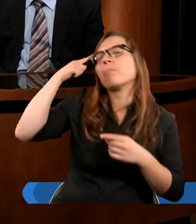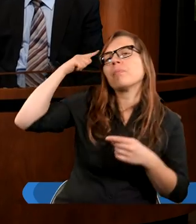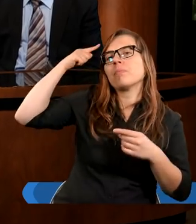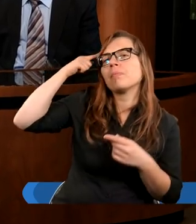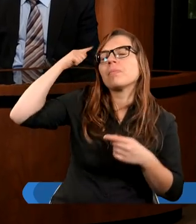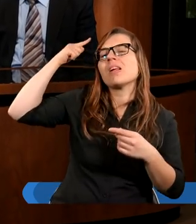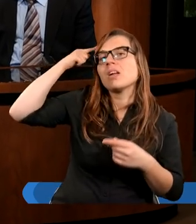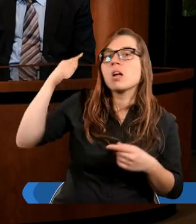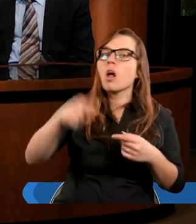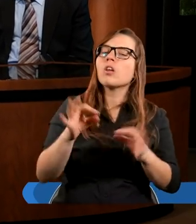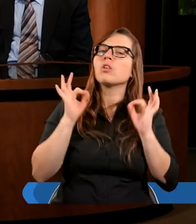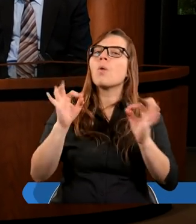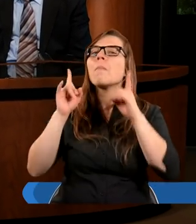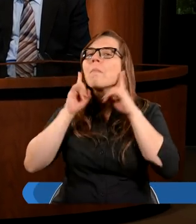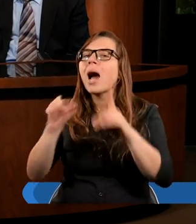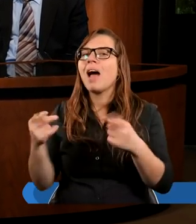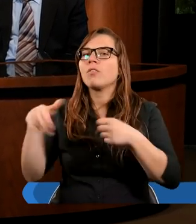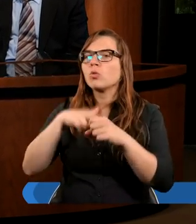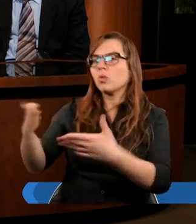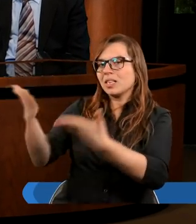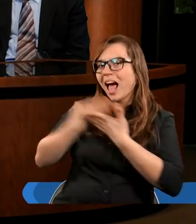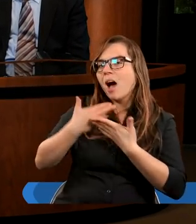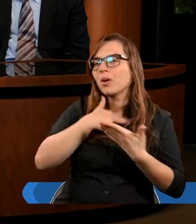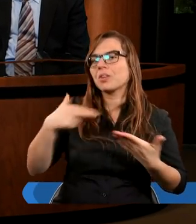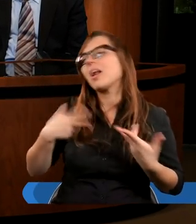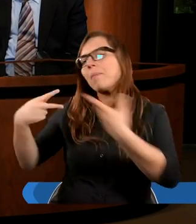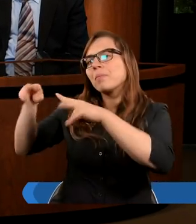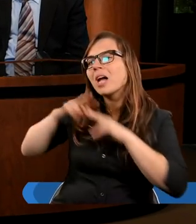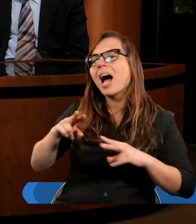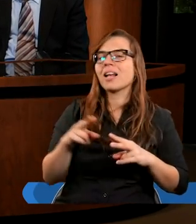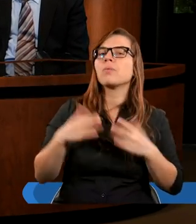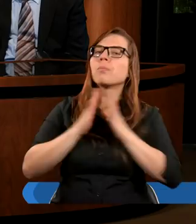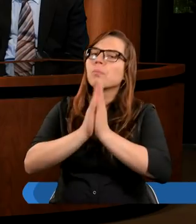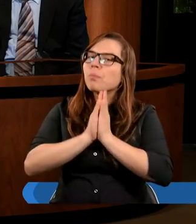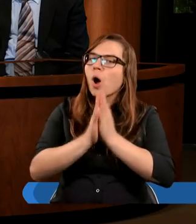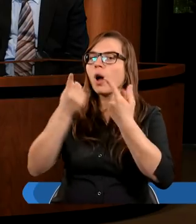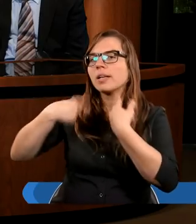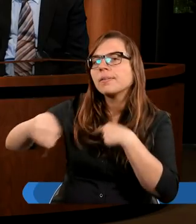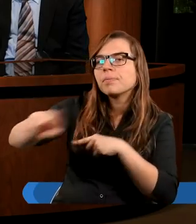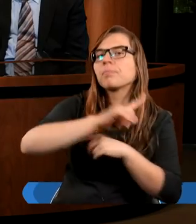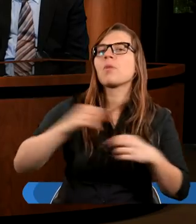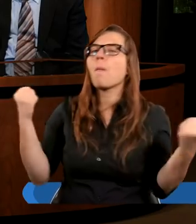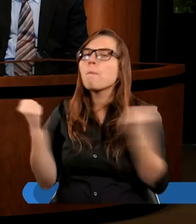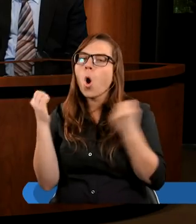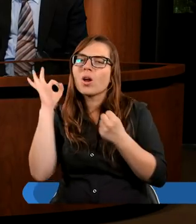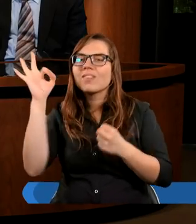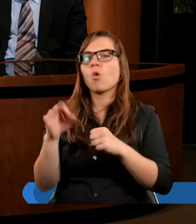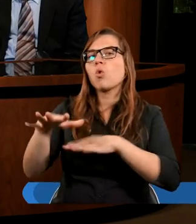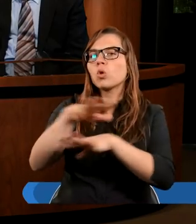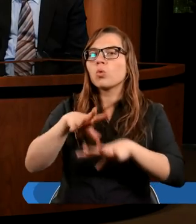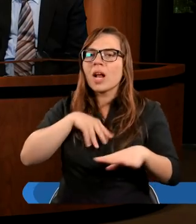nam, Panie, o tych wszystkich prawdach, które pozostawiłeś nam i proszę Cię, abyśmy w mocy Twojego Ducha